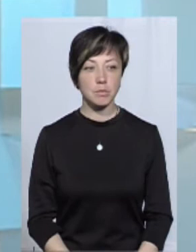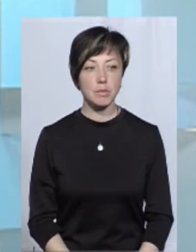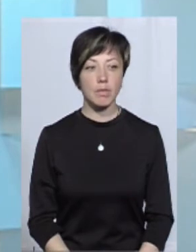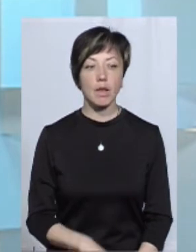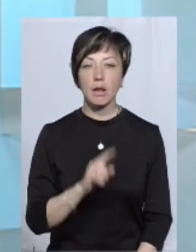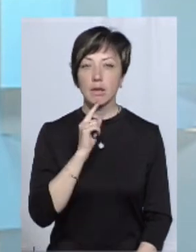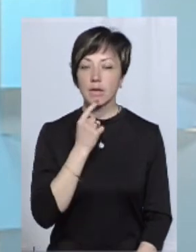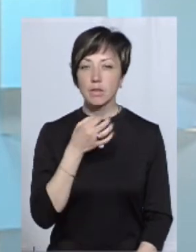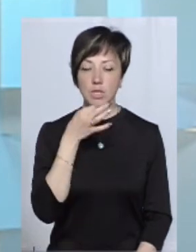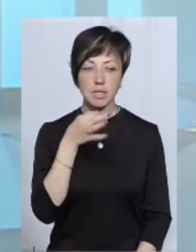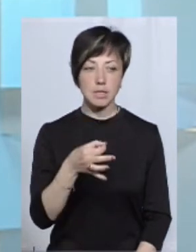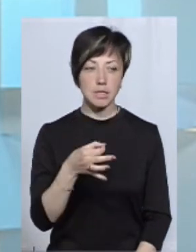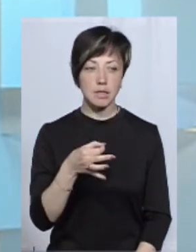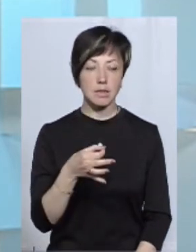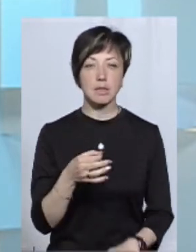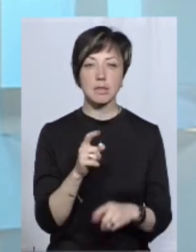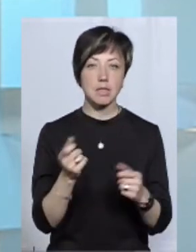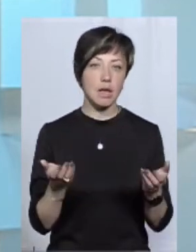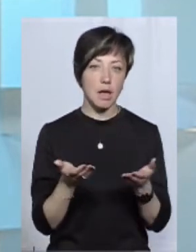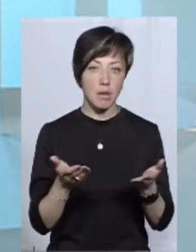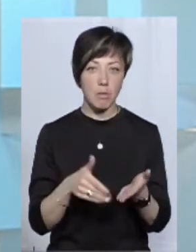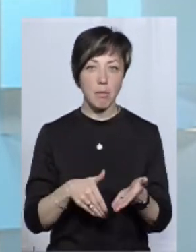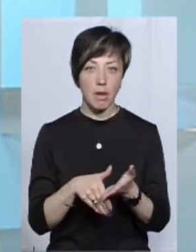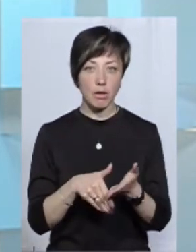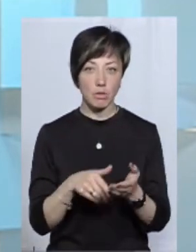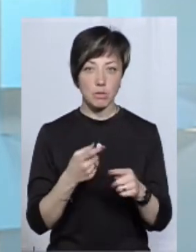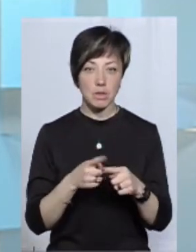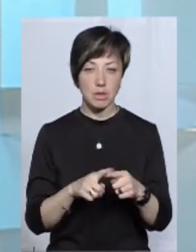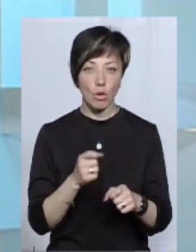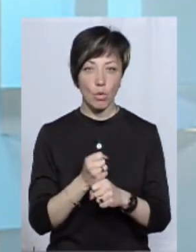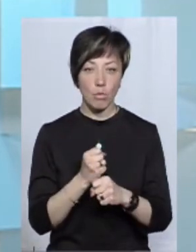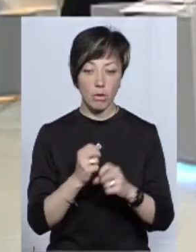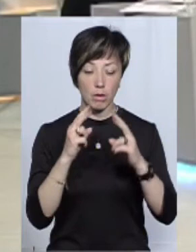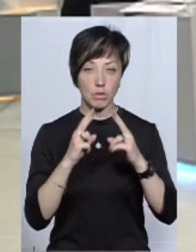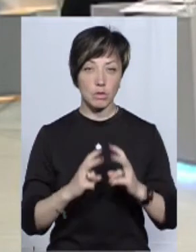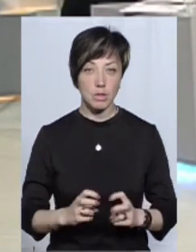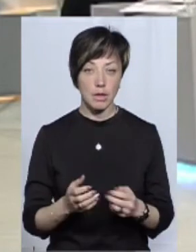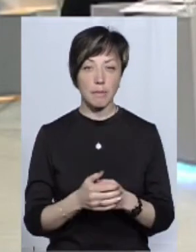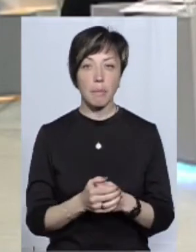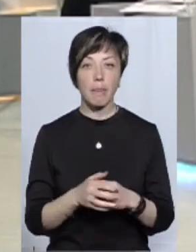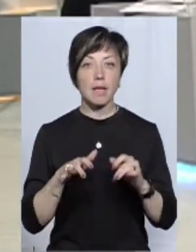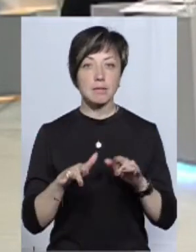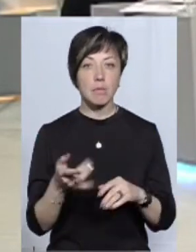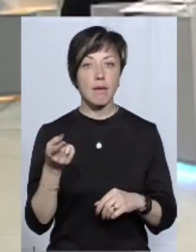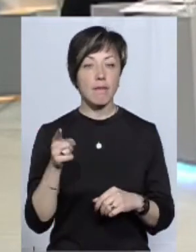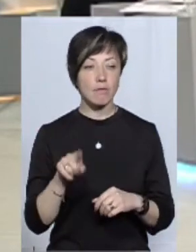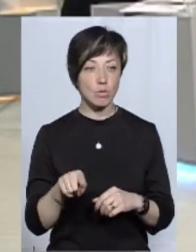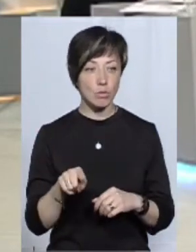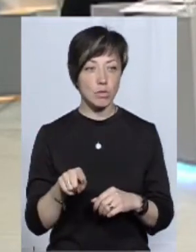Важко сказати, за якими методологіями це робилося. Справа в тому, що